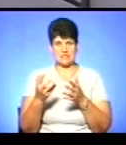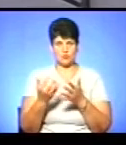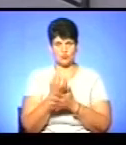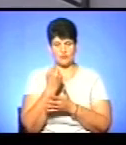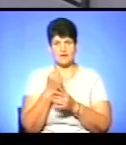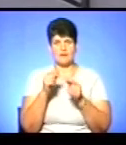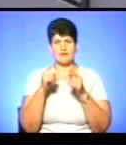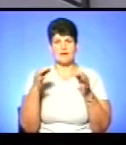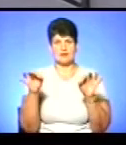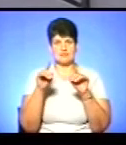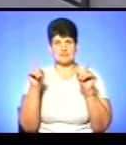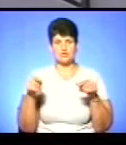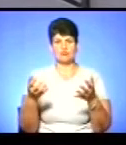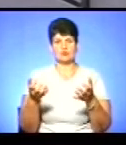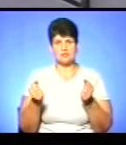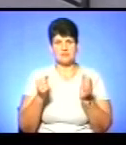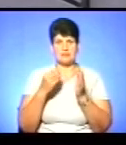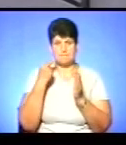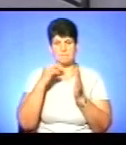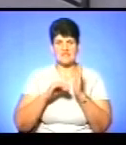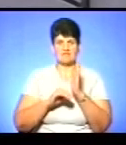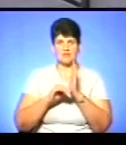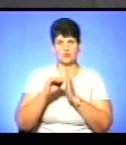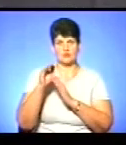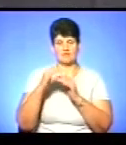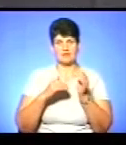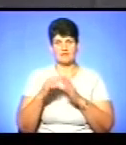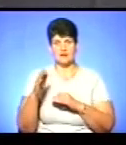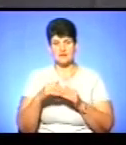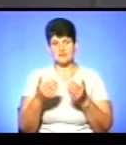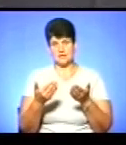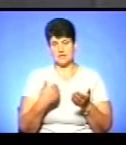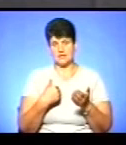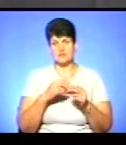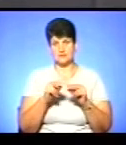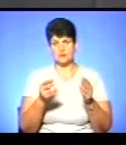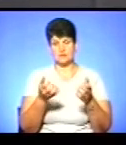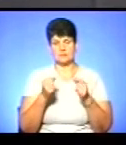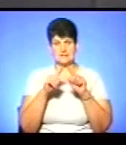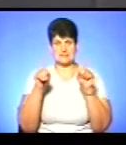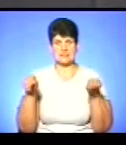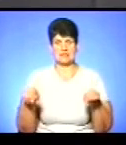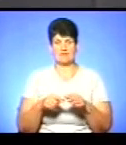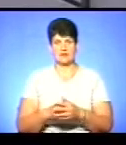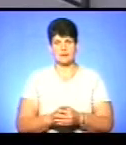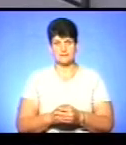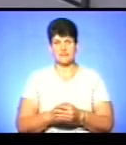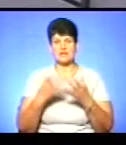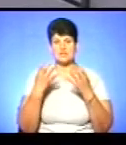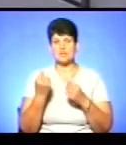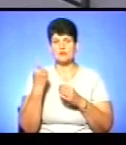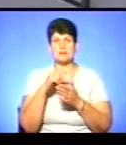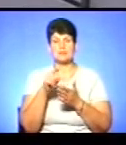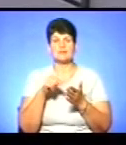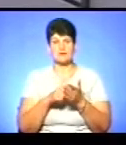ліцензії, щоб підвищувати кваліфікації. Вчителі наші отримували сертифікати. Ще одне важливе